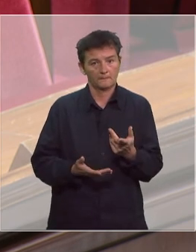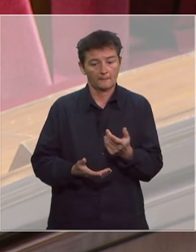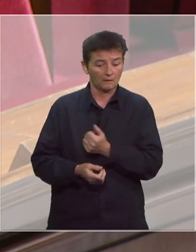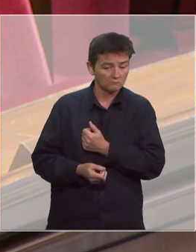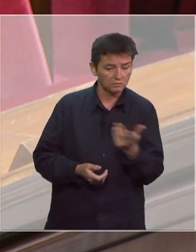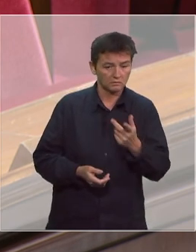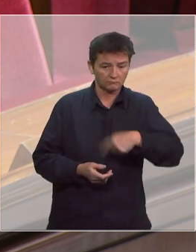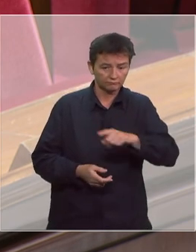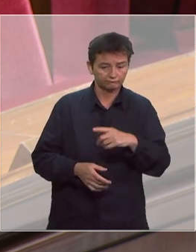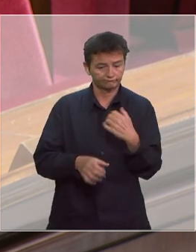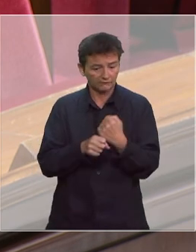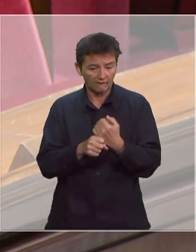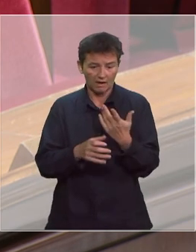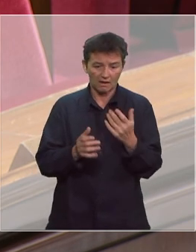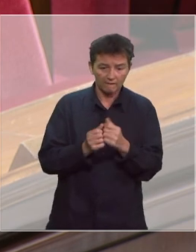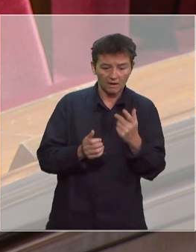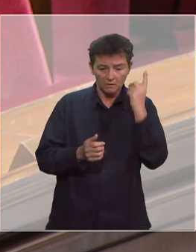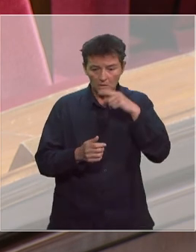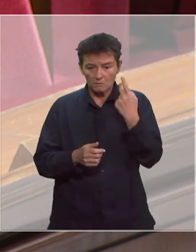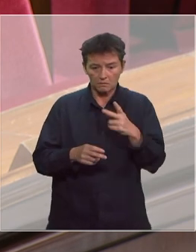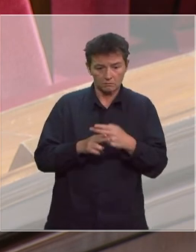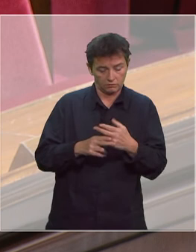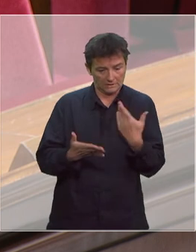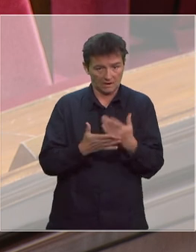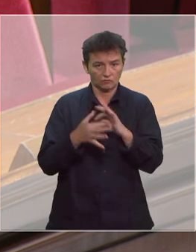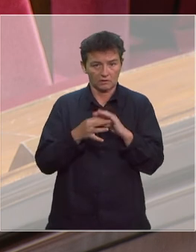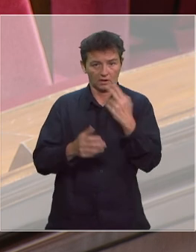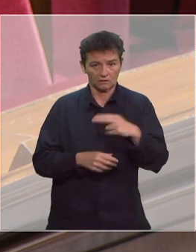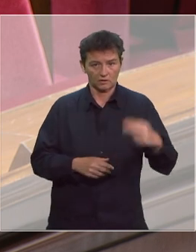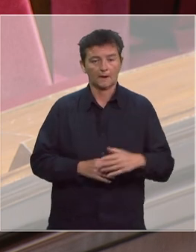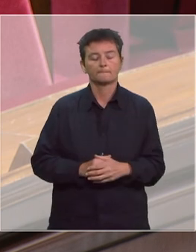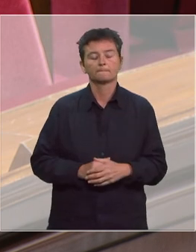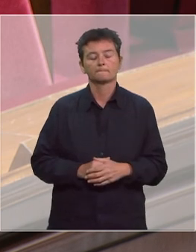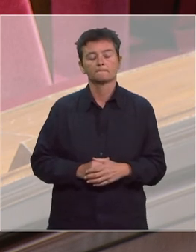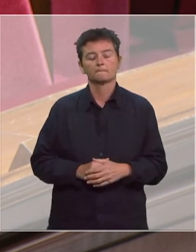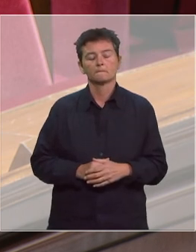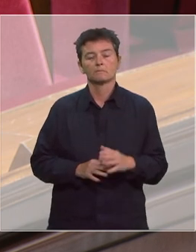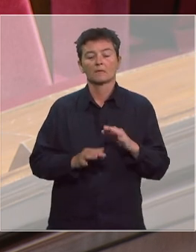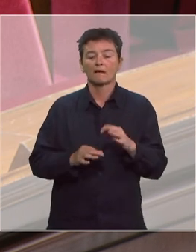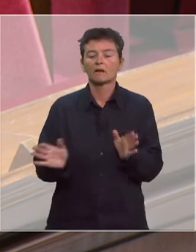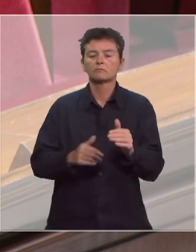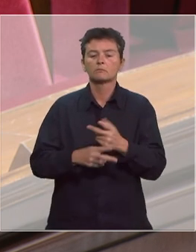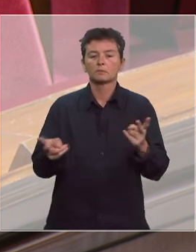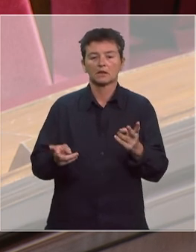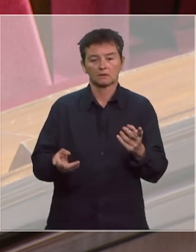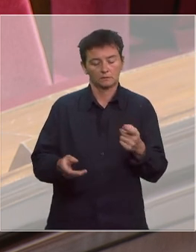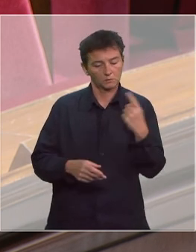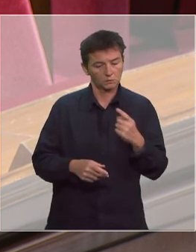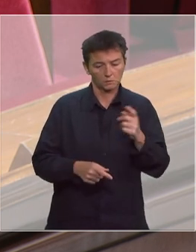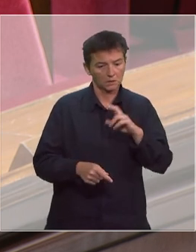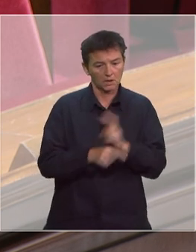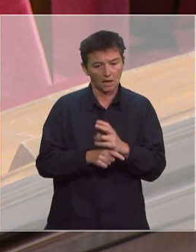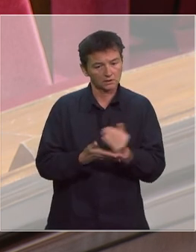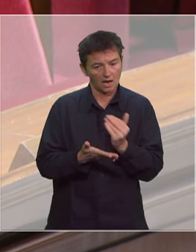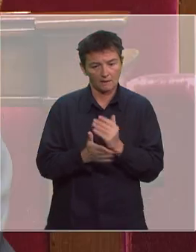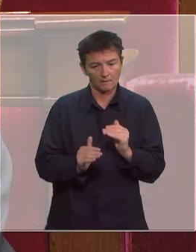nom, à travers leur visage, c'est aussi la solidarité nationale qui prend corps. Nous avons veillé, concernant le secteur public, à d'abord maintenir le